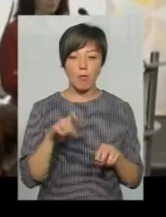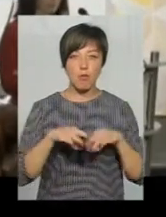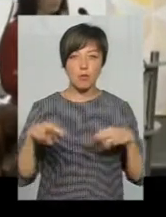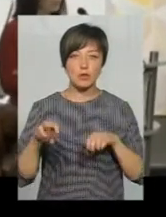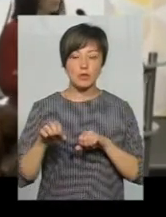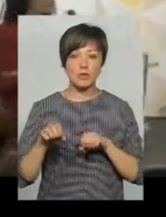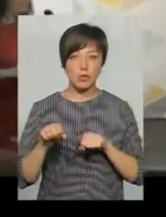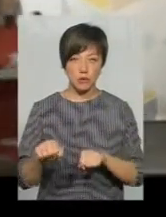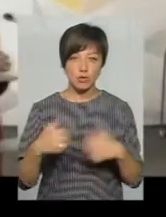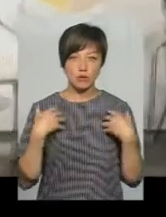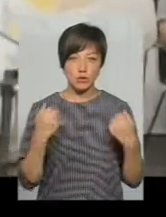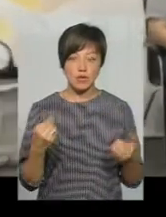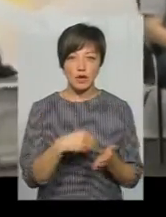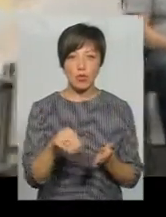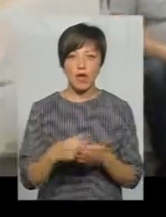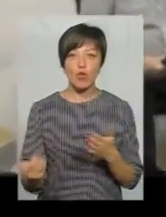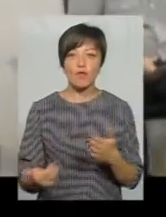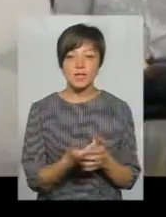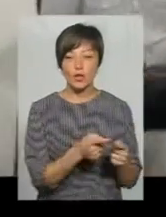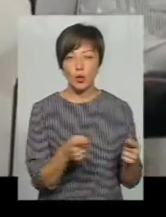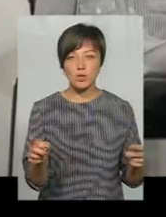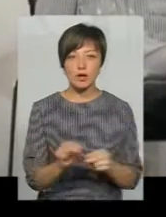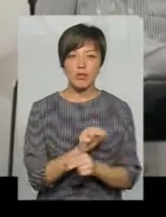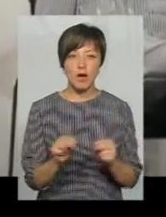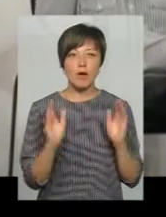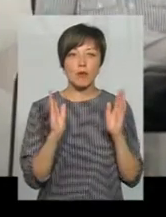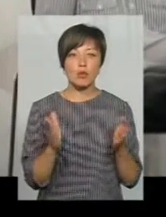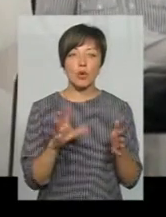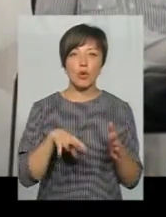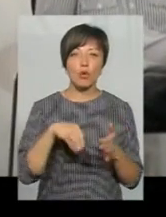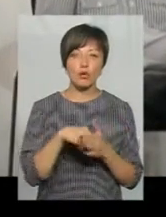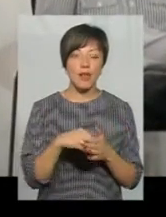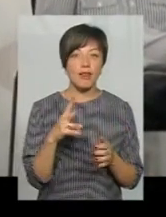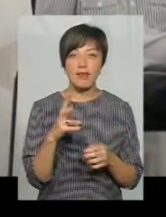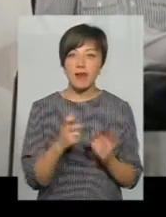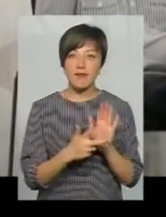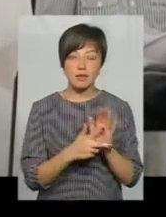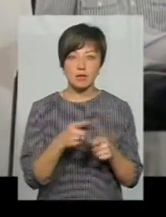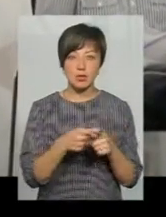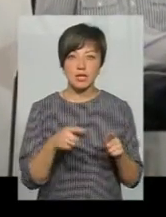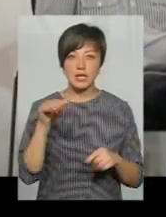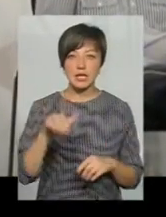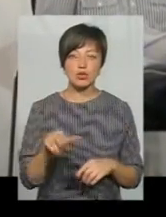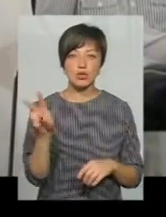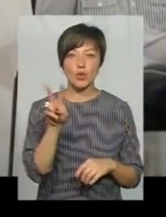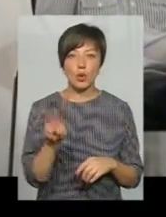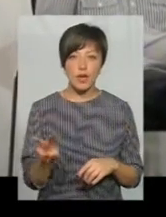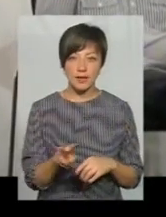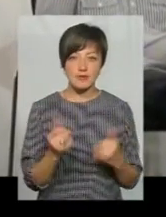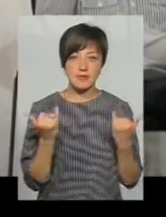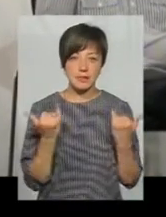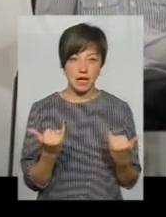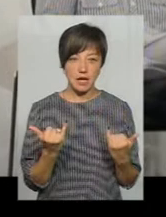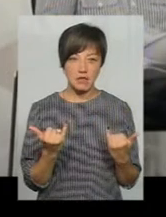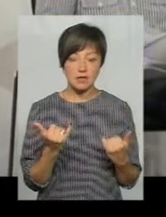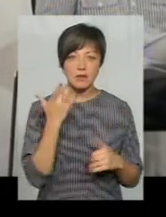закуповуватиме інноваційний курс лікування, яке буде коштувати не 8,5 тисяч доларів, які зараз